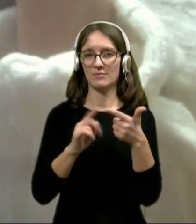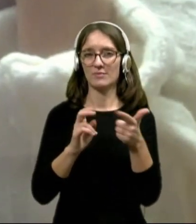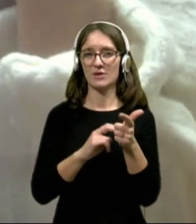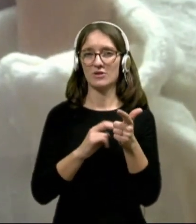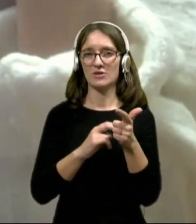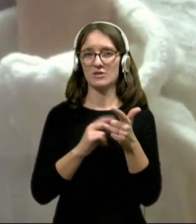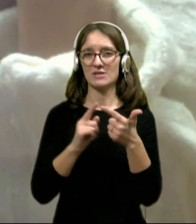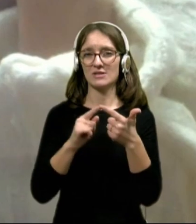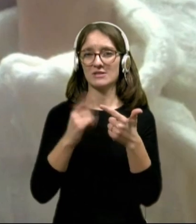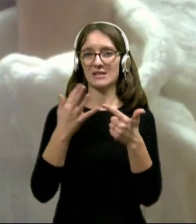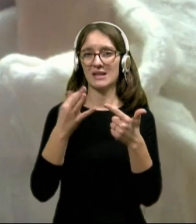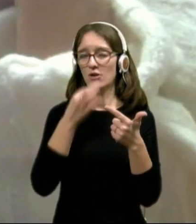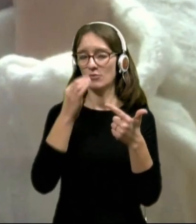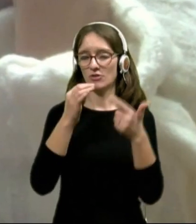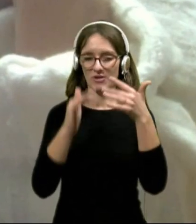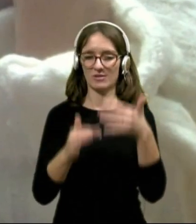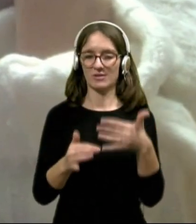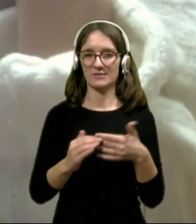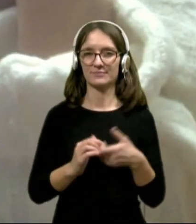še nekaj tešal.